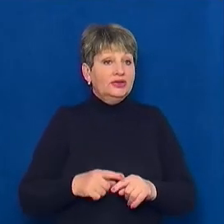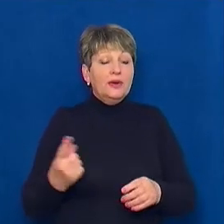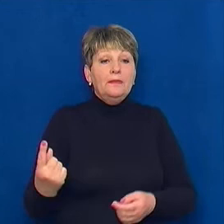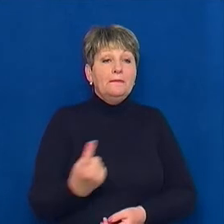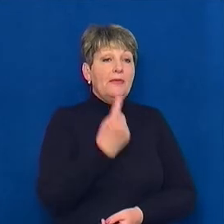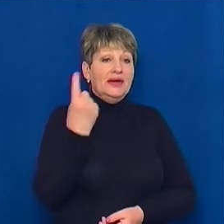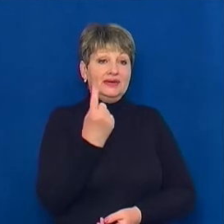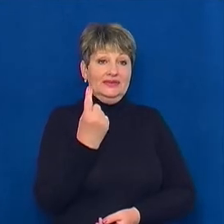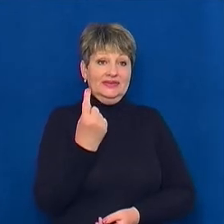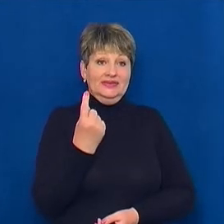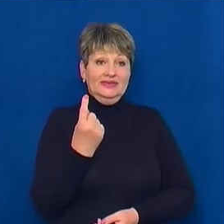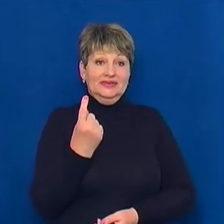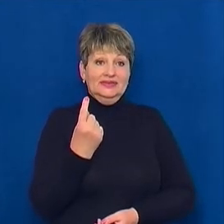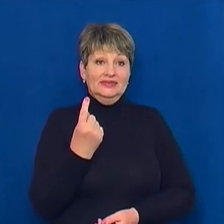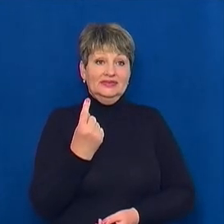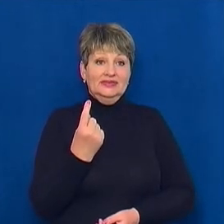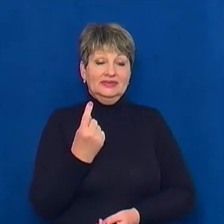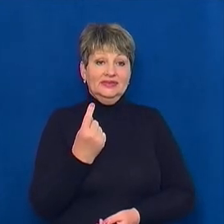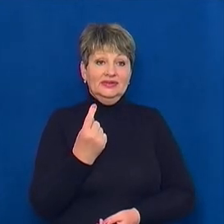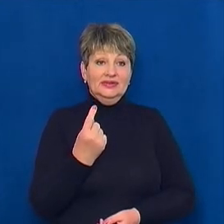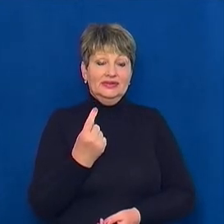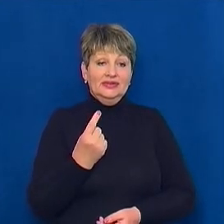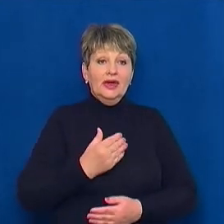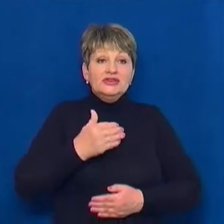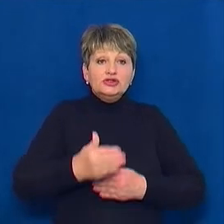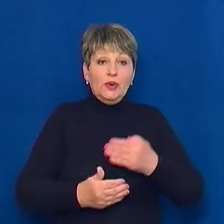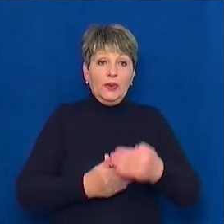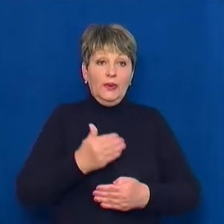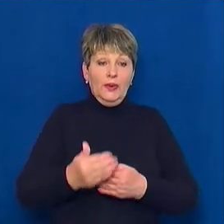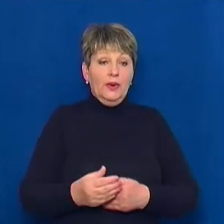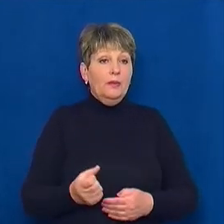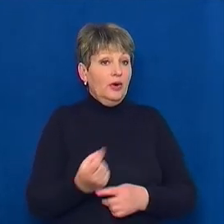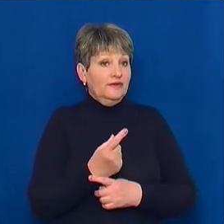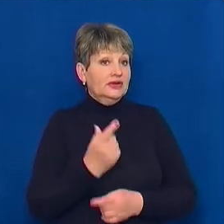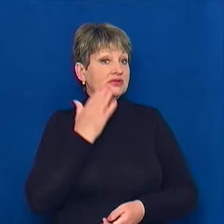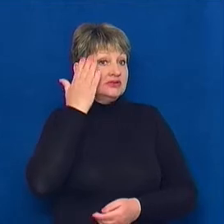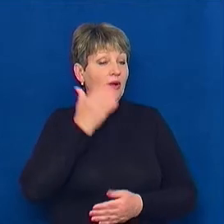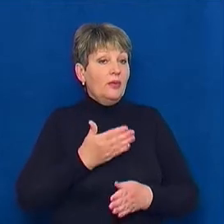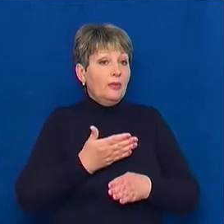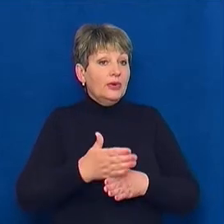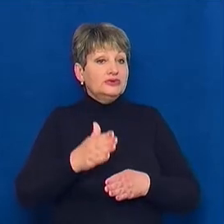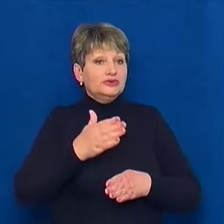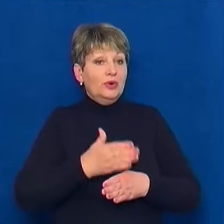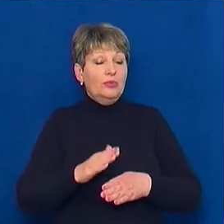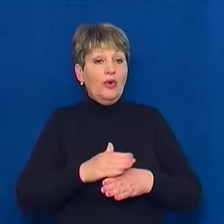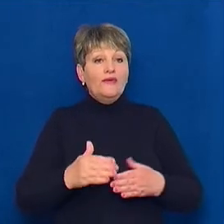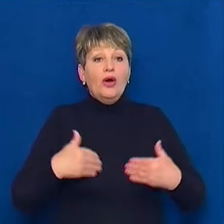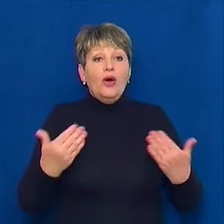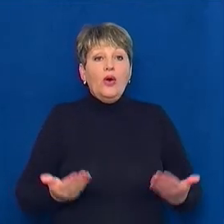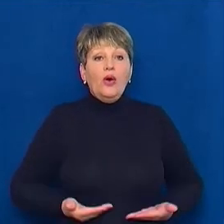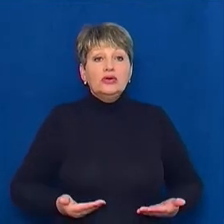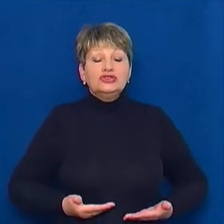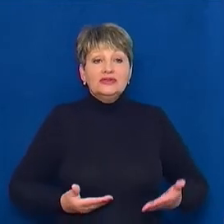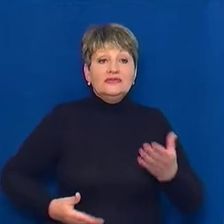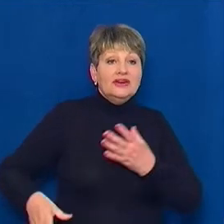першою такою, знаєте, сходинкою, тому що тепер з'явилася ідея поступово оживити усі